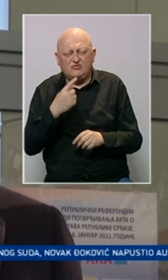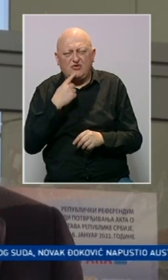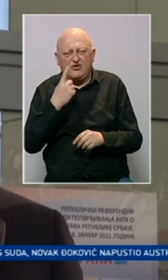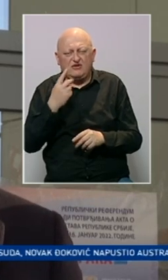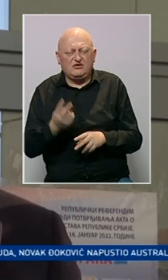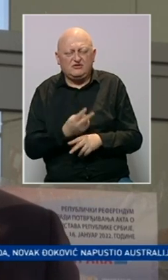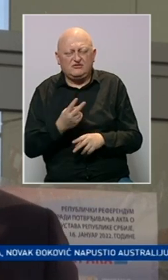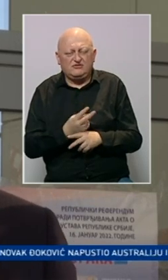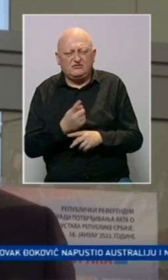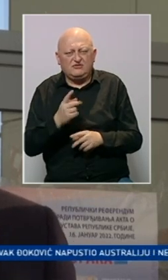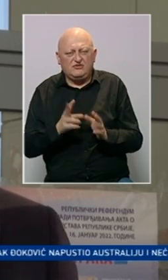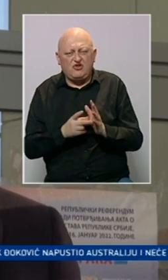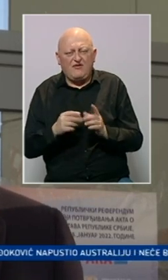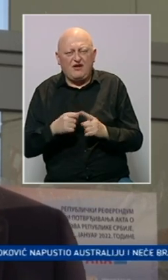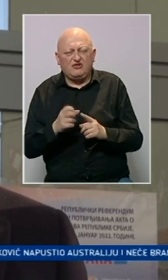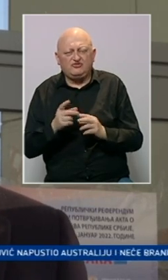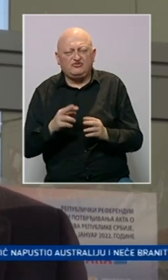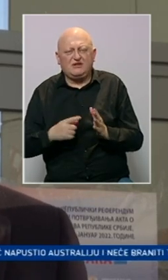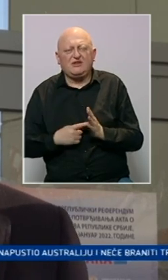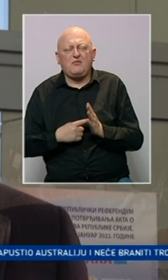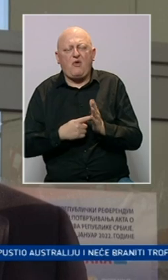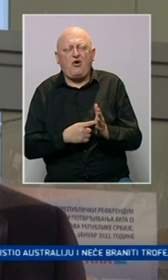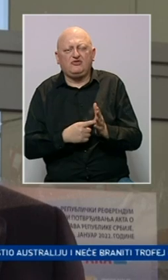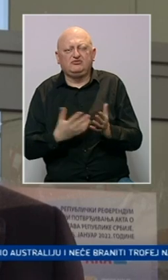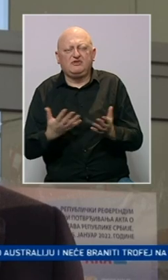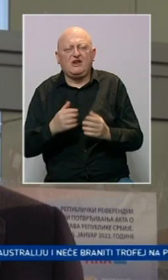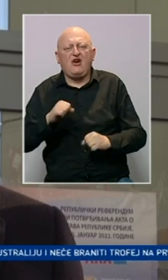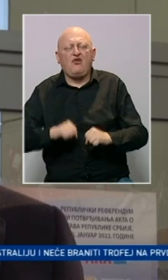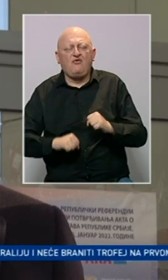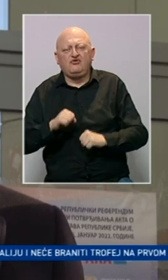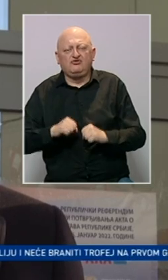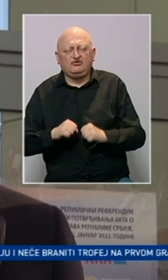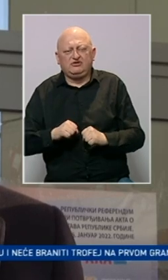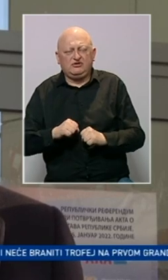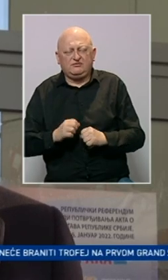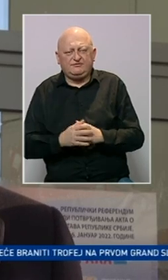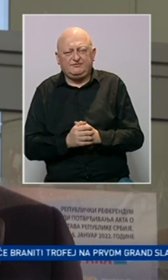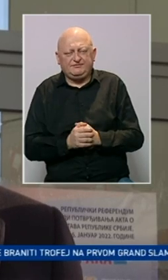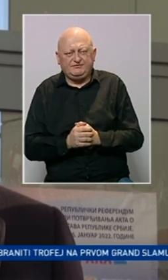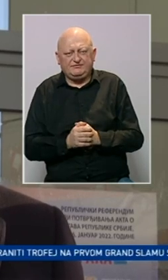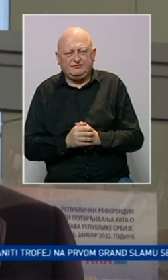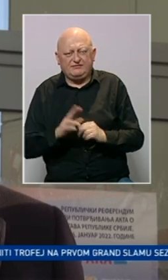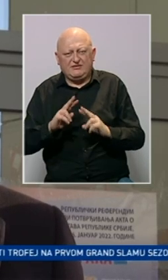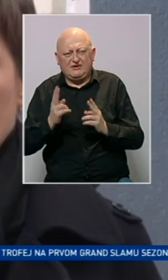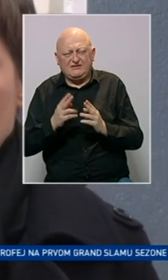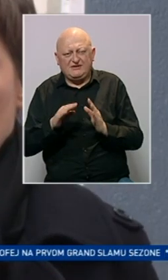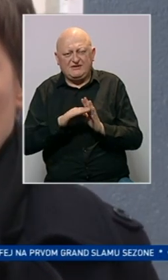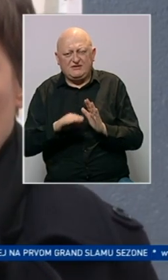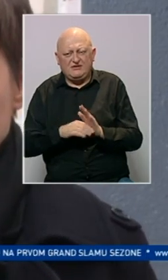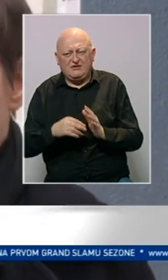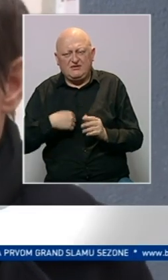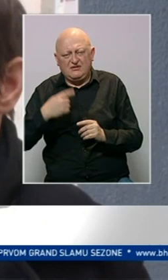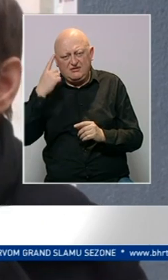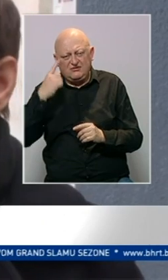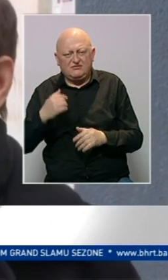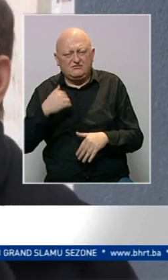jedne zemlje, jer su Valjana Novaku Djokoviću htjeli da pokažu kako funkcioniše svetski poredak. Mislim da